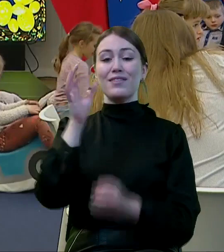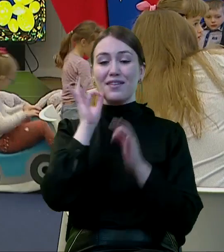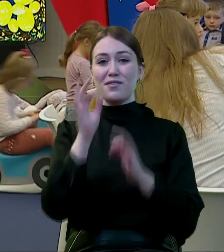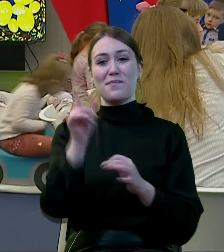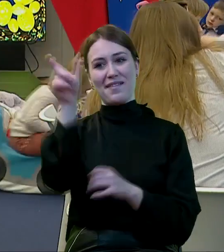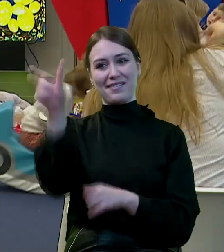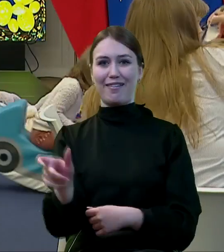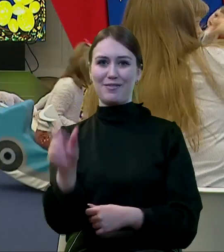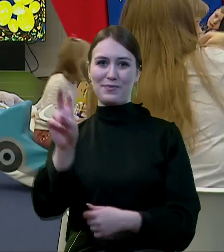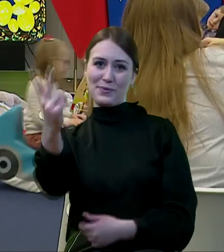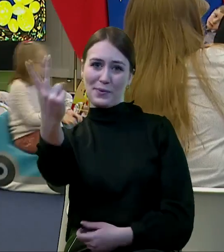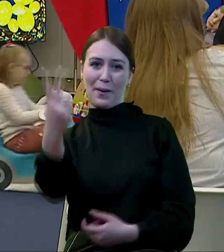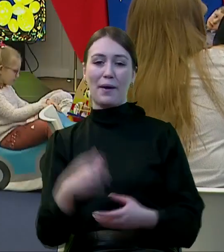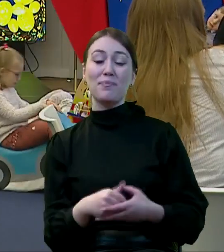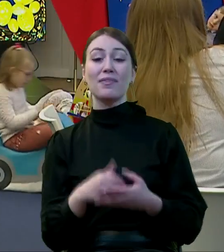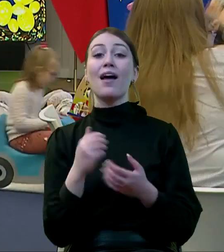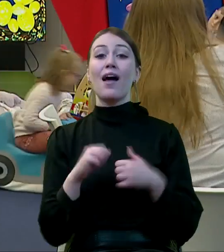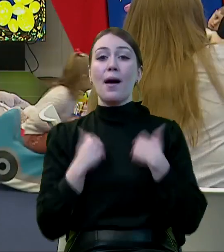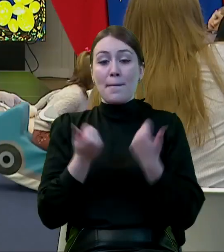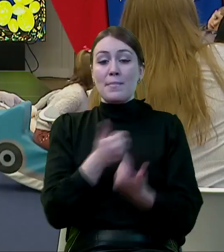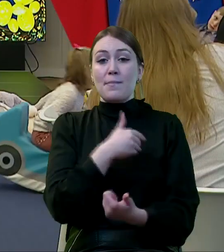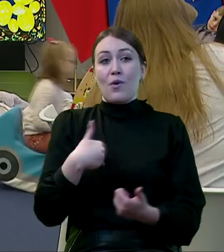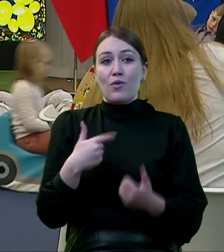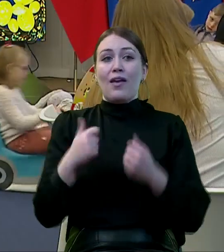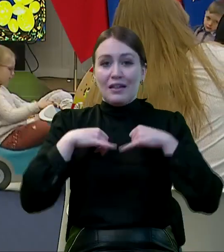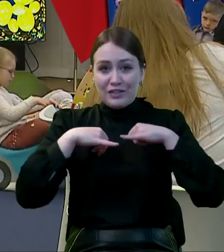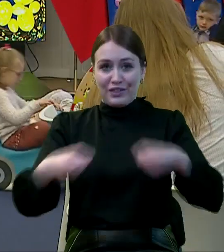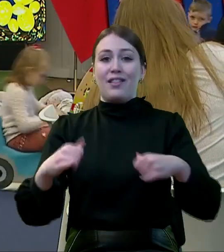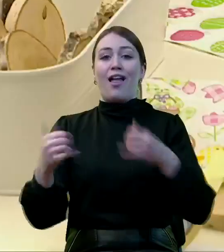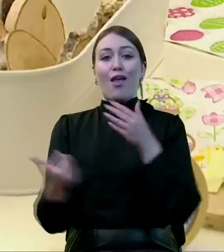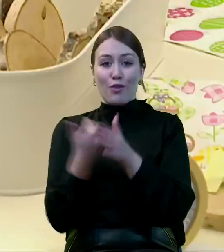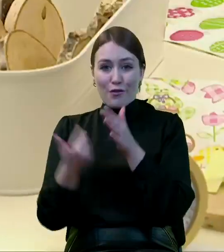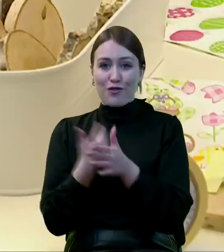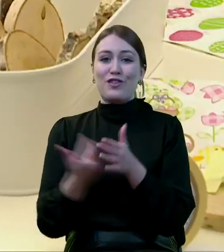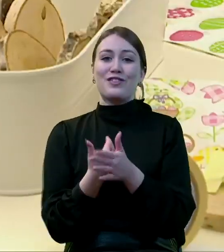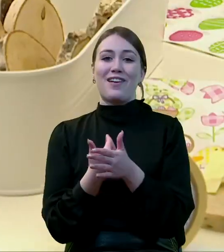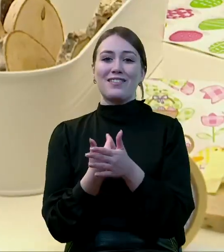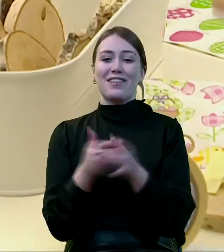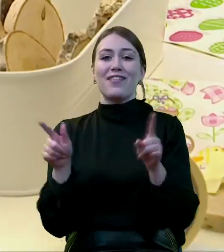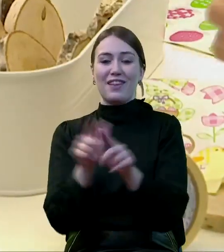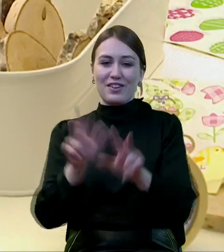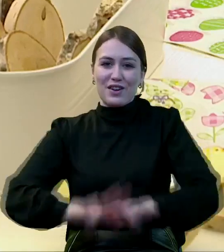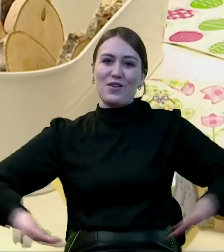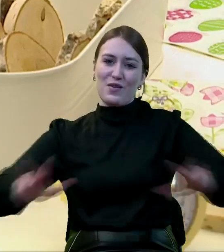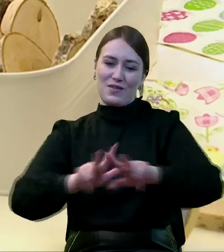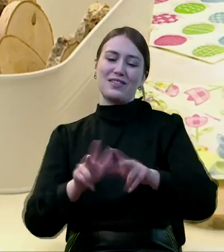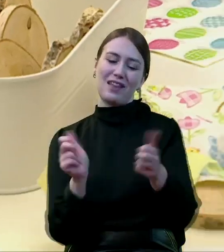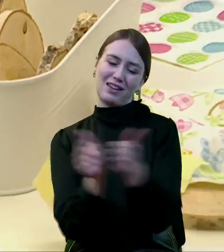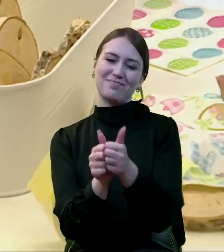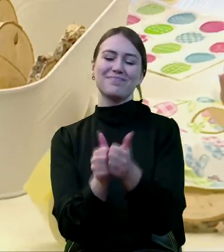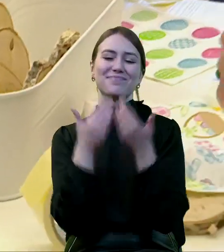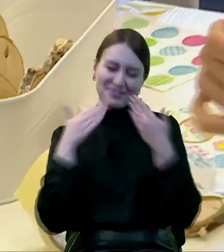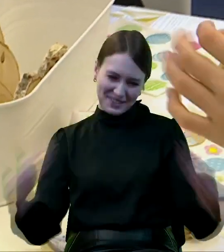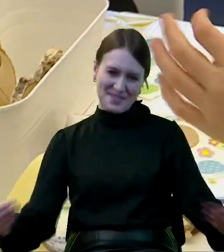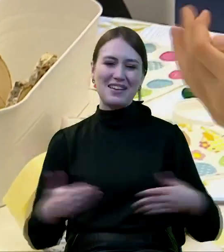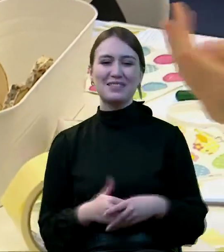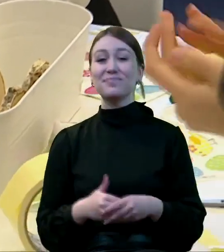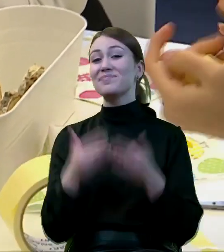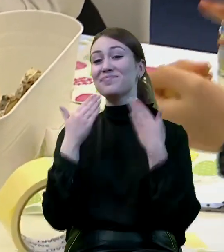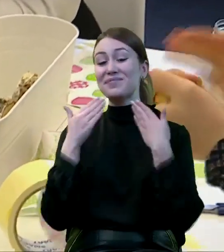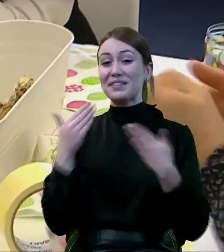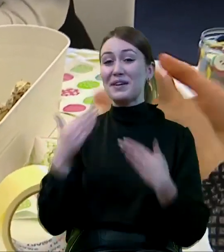drugiego człowieka, aby Polska była silna, nowoczesna i rodzinom stała. Dziękuję pięknie.